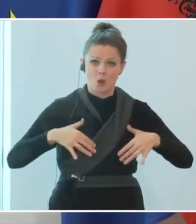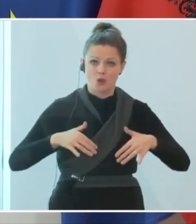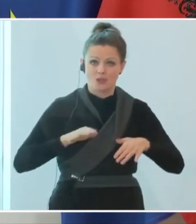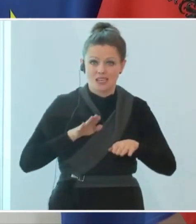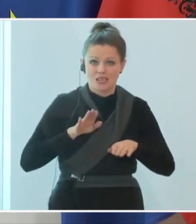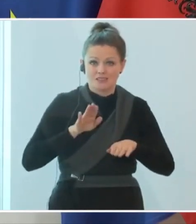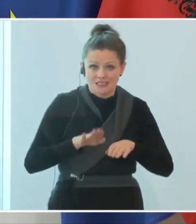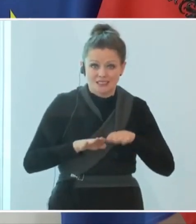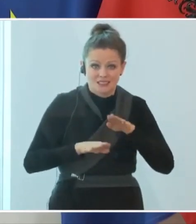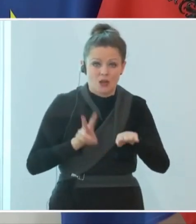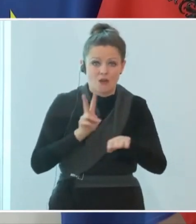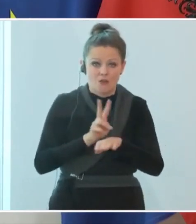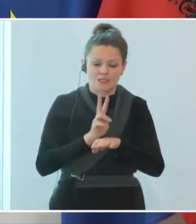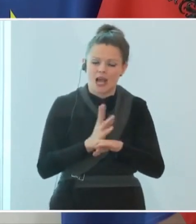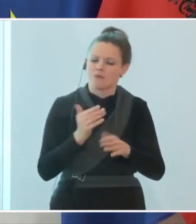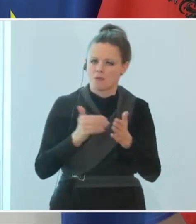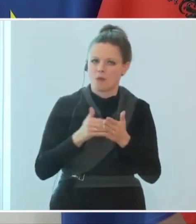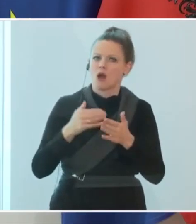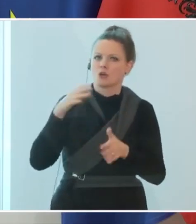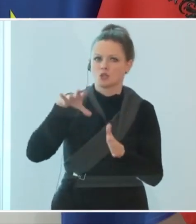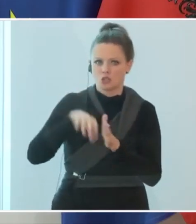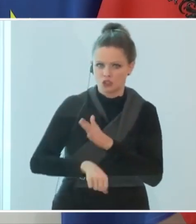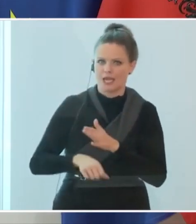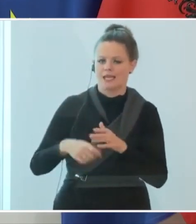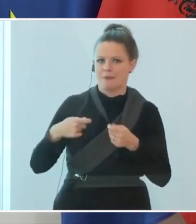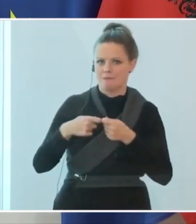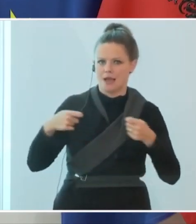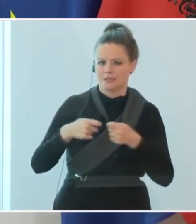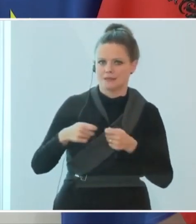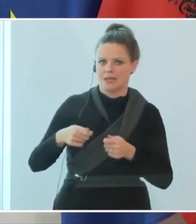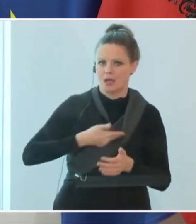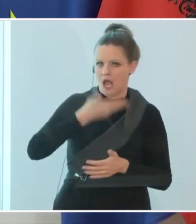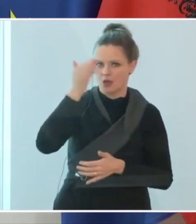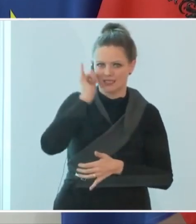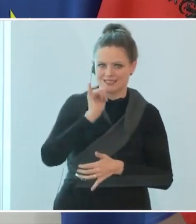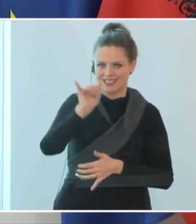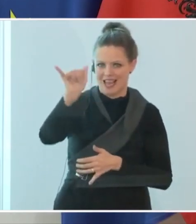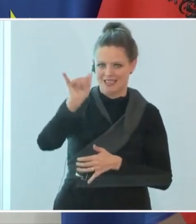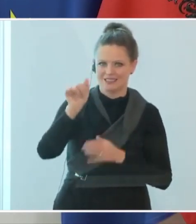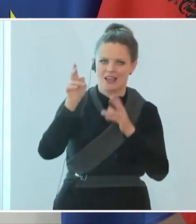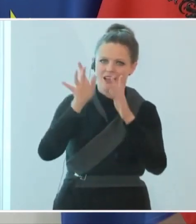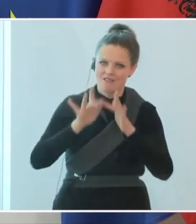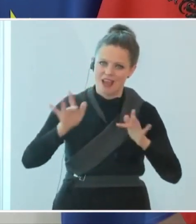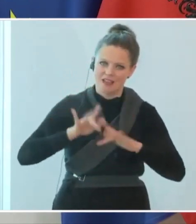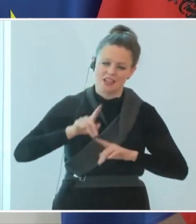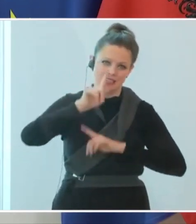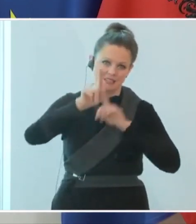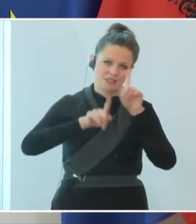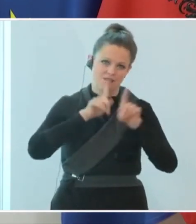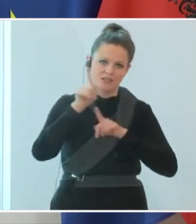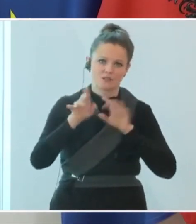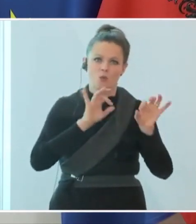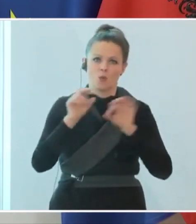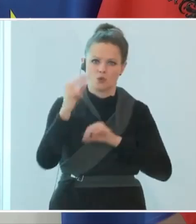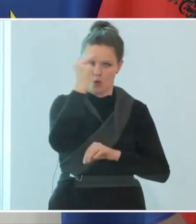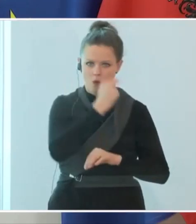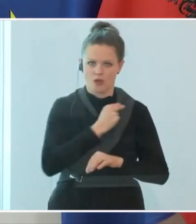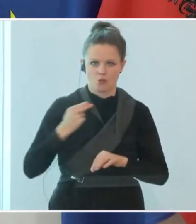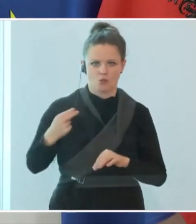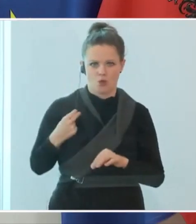strenge Maßnahmen setzen, wenn es um den Bereich Auslandsreisen, über die Weihnachtsfeiertage, Silvester oder orthodoxe Weihnachten geht.